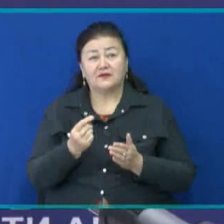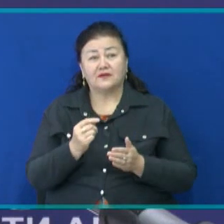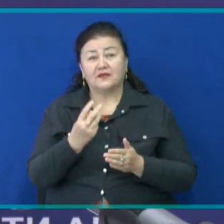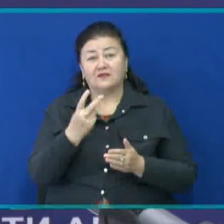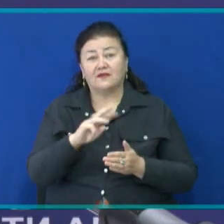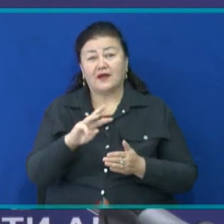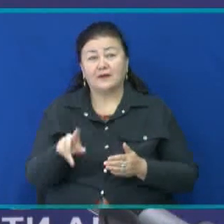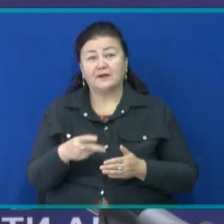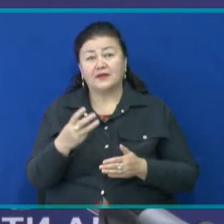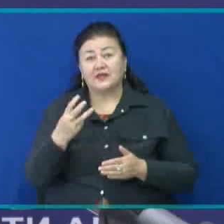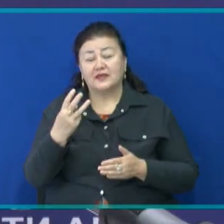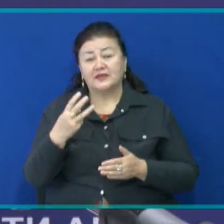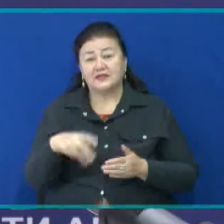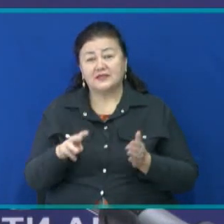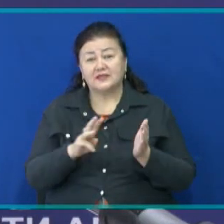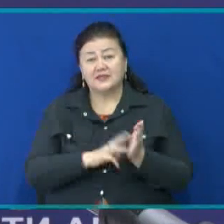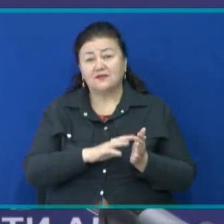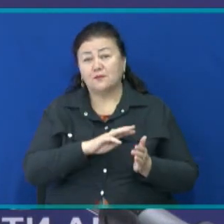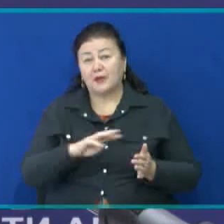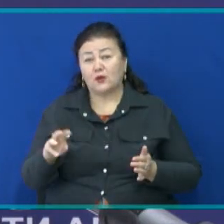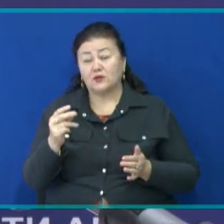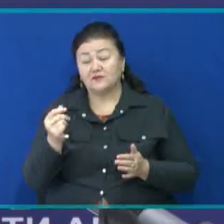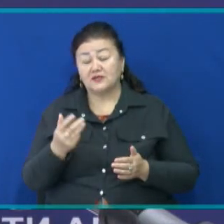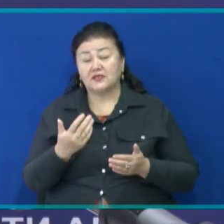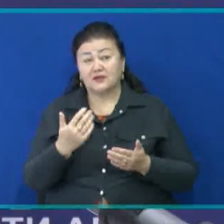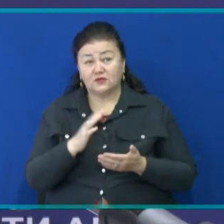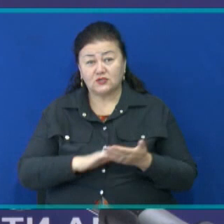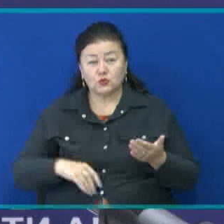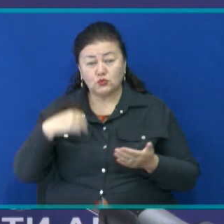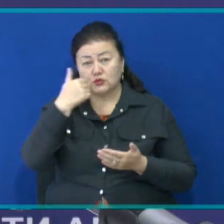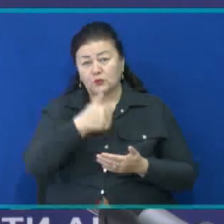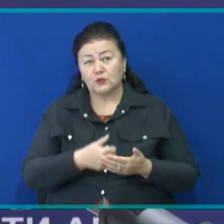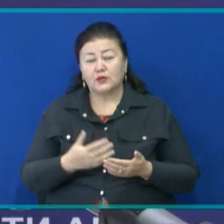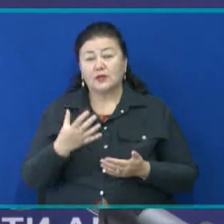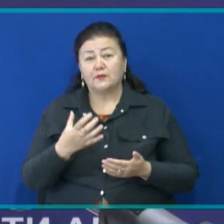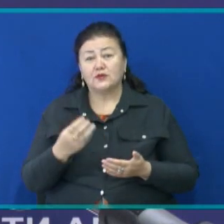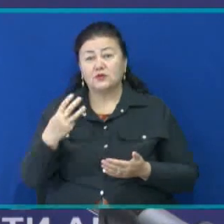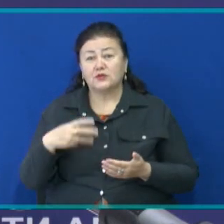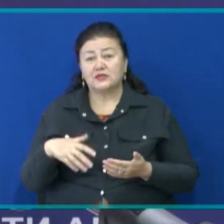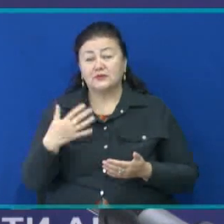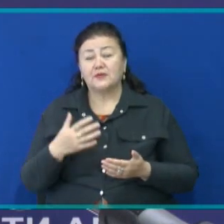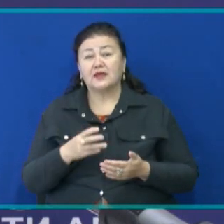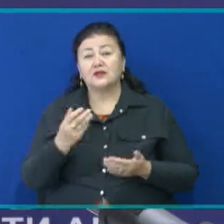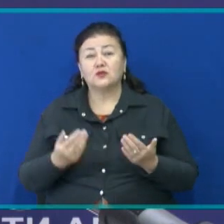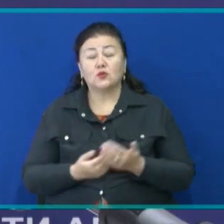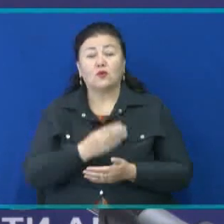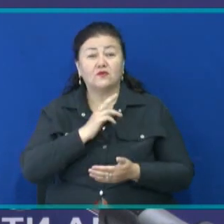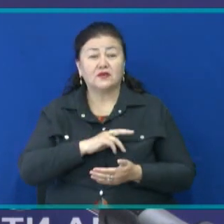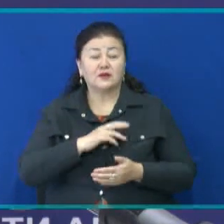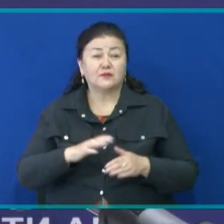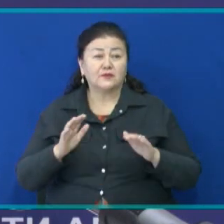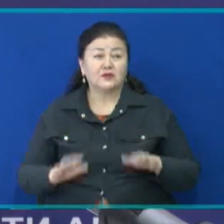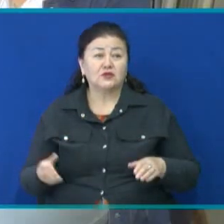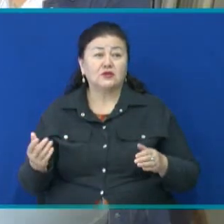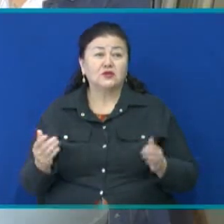миллиарда 59 миллионов тенге. В целом в текущем году планируется создать 535 новых рабочих мест, а также выдать 425